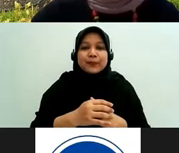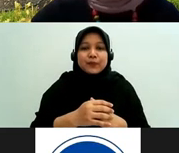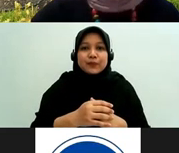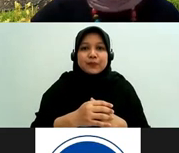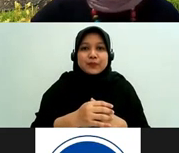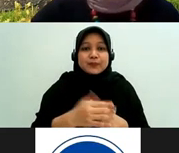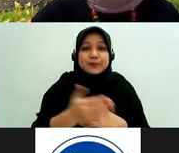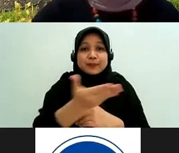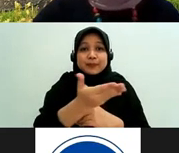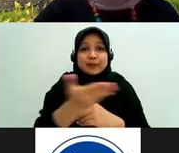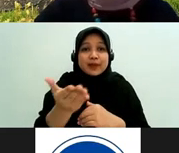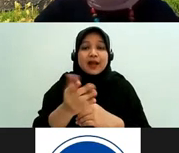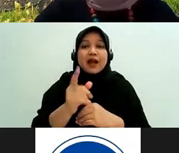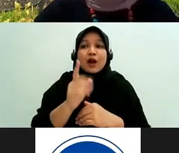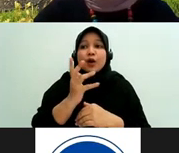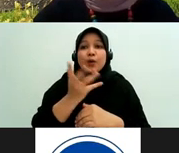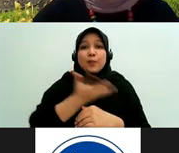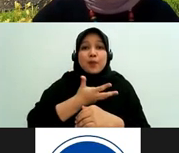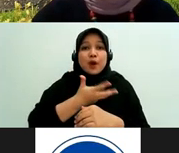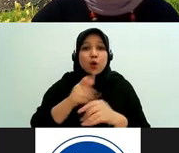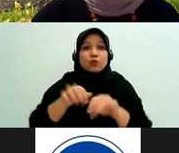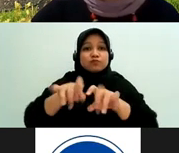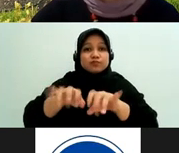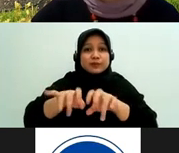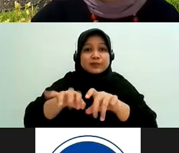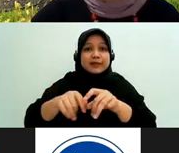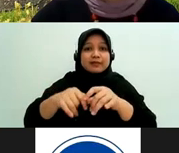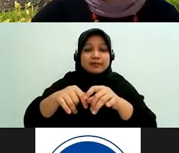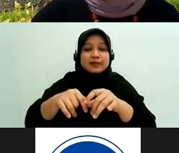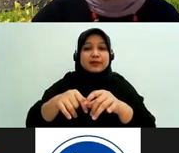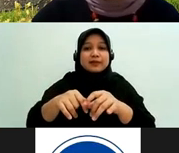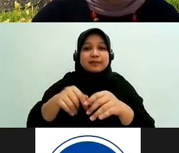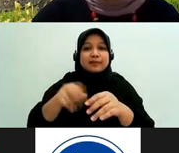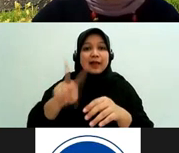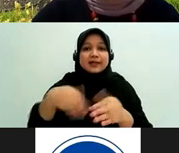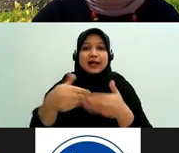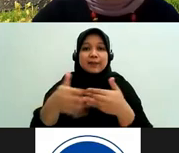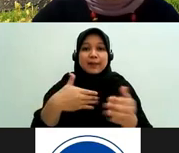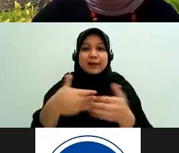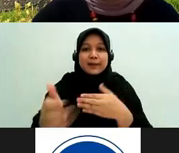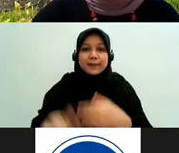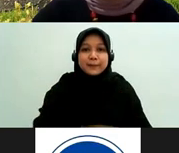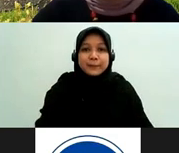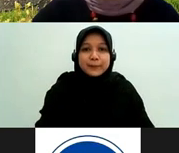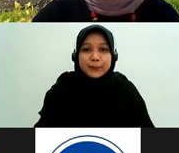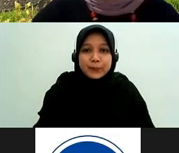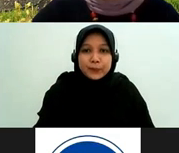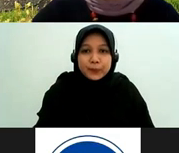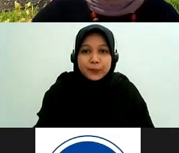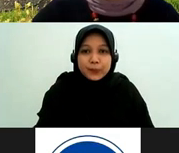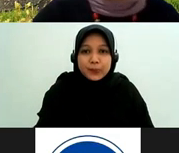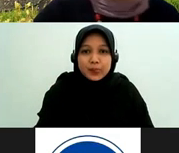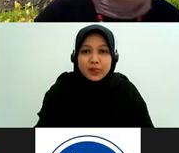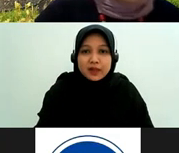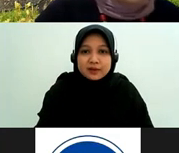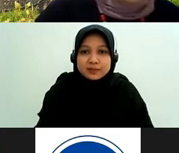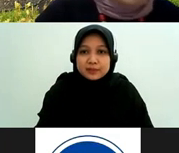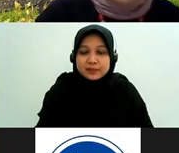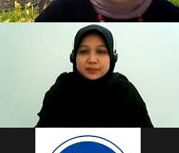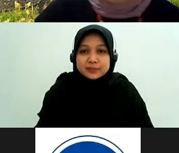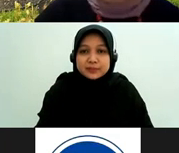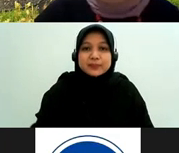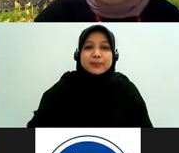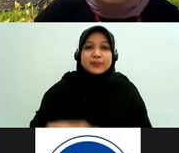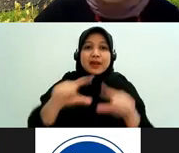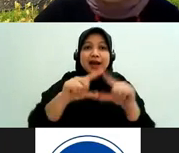apa namanya komentarnya yang dianggap relevan ya di chat nah Mas Andi boleh ke slide selanjutnya